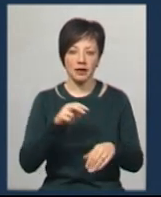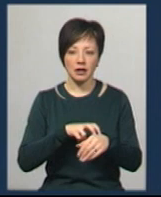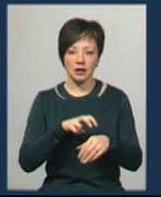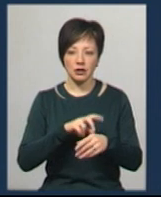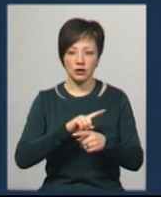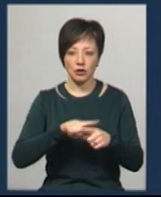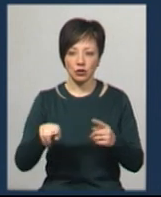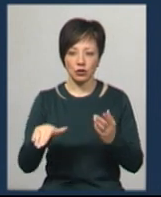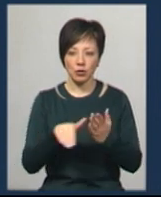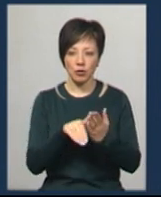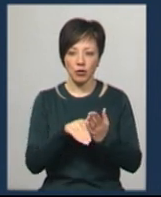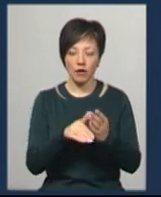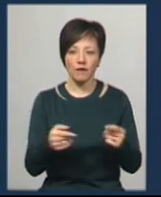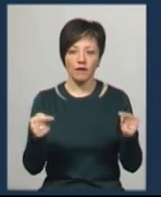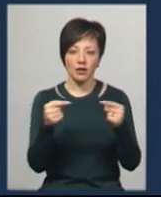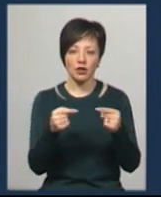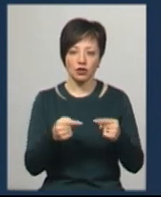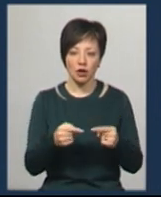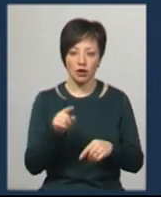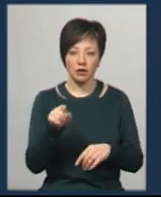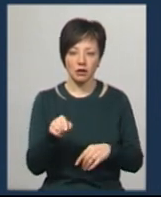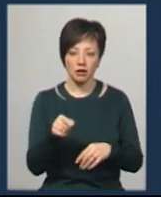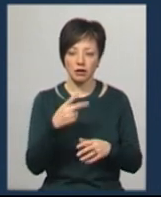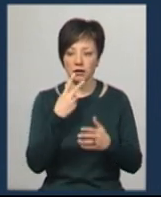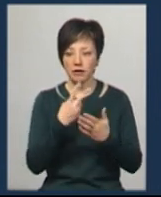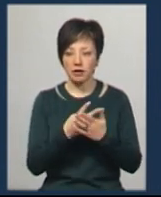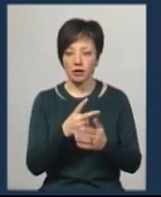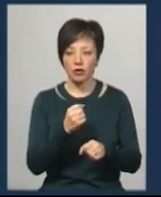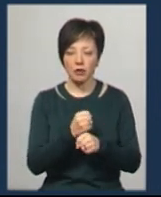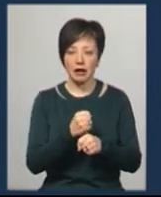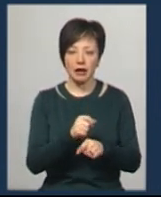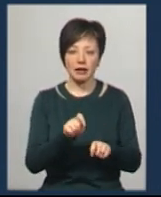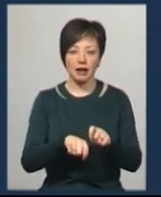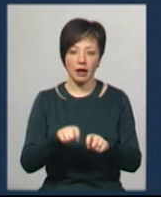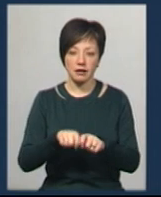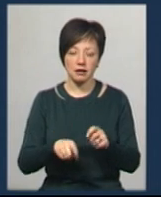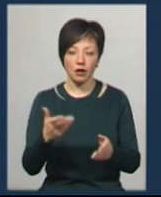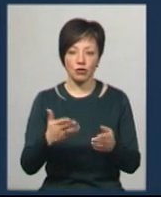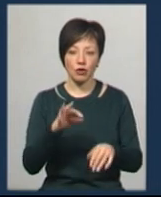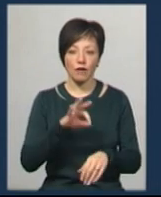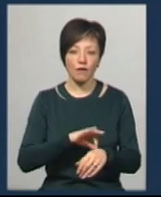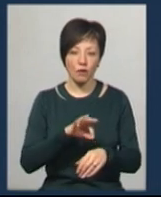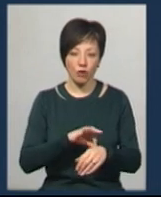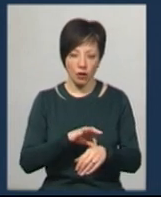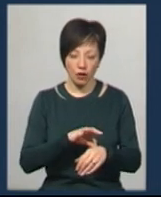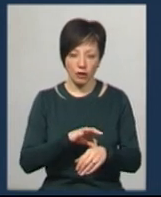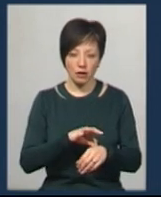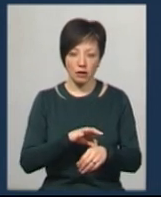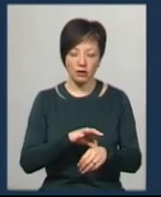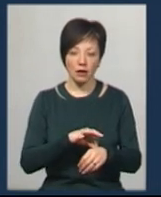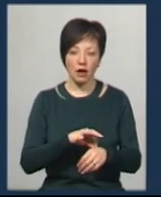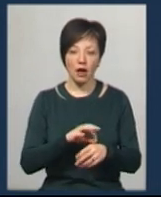зі скорої допомоги. Оприділяти, що вони тоді надивилися і робили тести, якщо дійсно хворі. Тоді, щоб робити